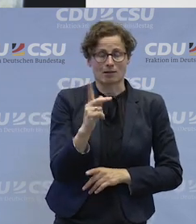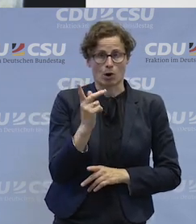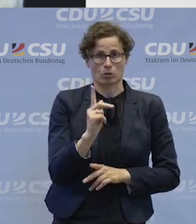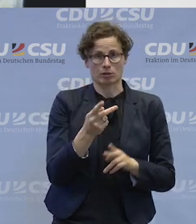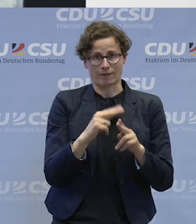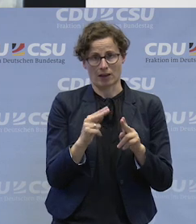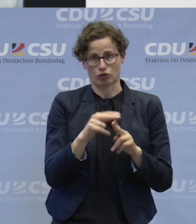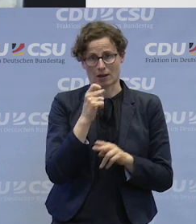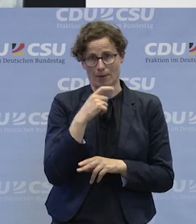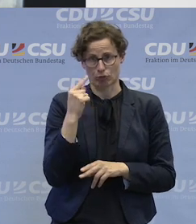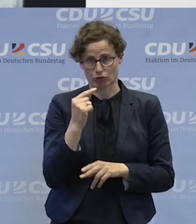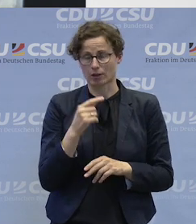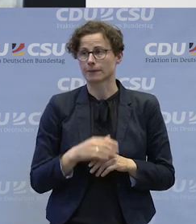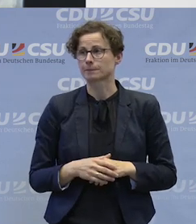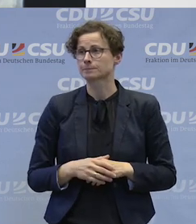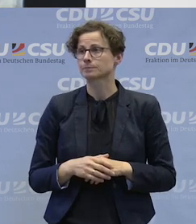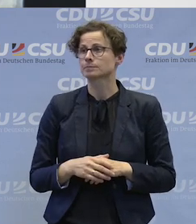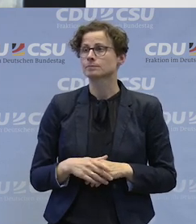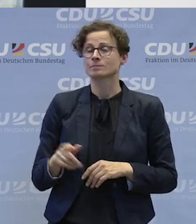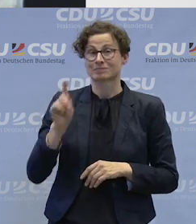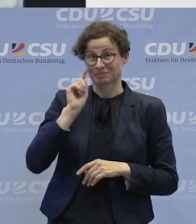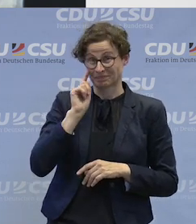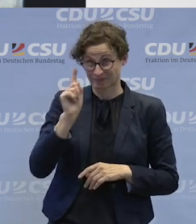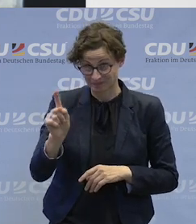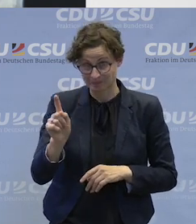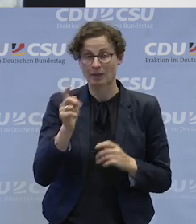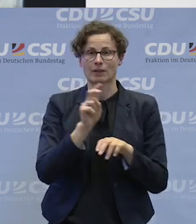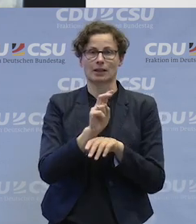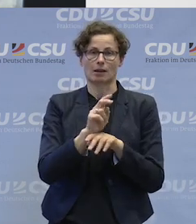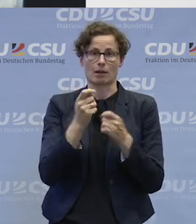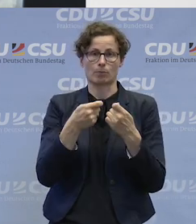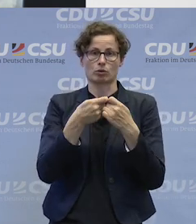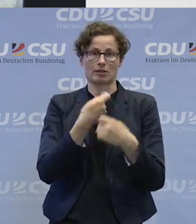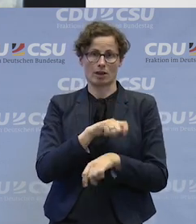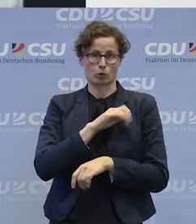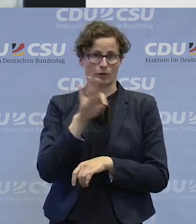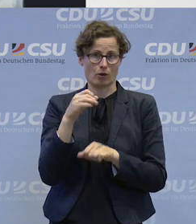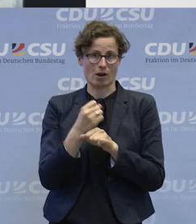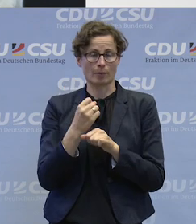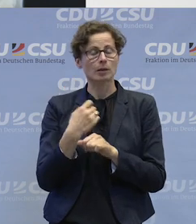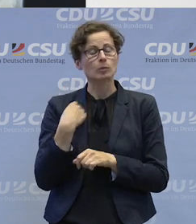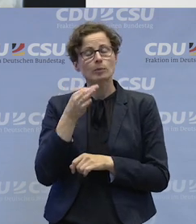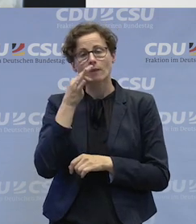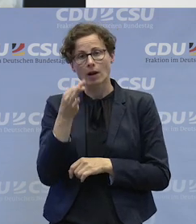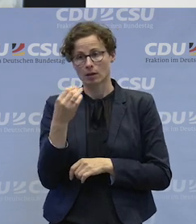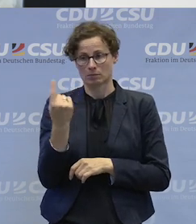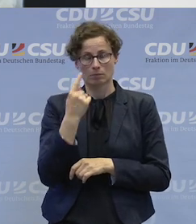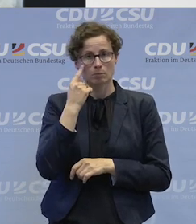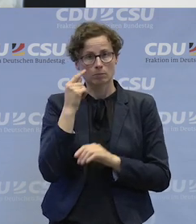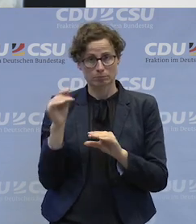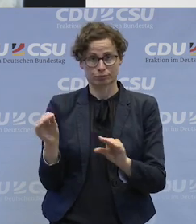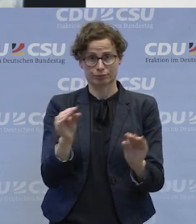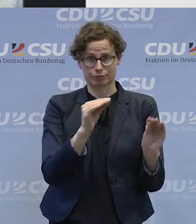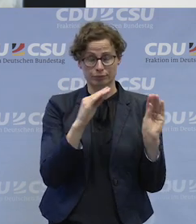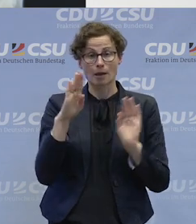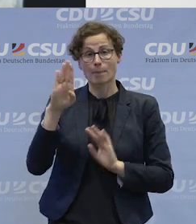Wo ich Sie gerade schon sehe, Herr Nitschke, Vertreter der Bundesagentur für Arbeit, frage ich mal direkt. Es ist bei uns das Gerücht aufgetaucht, die BA